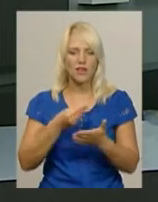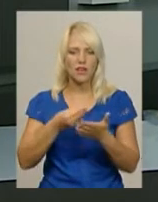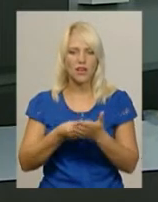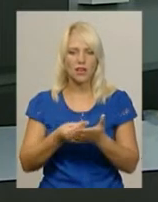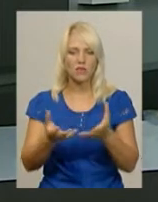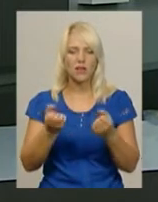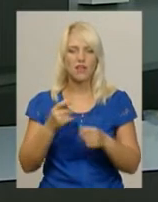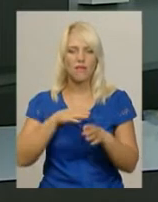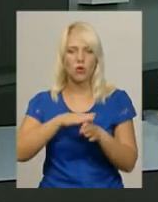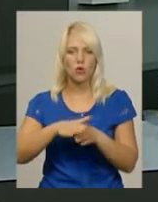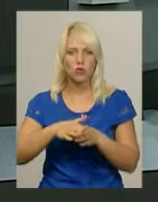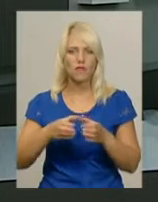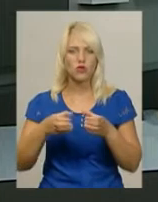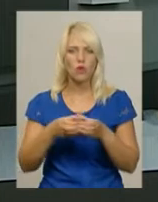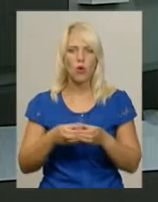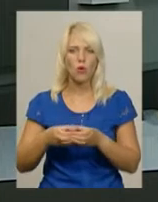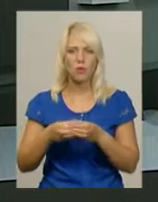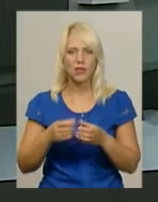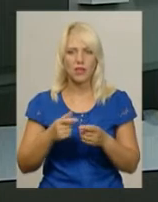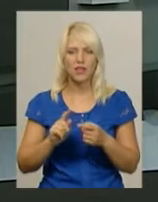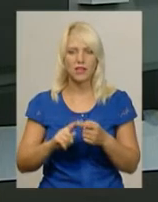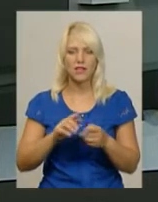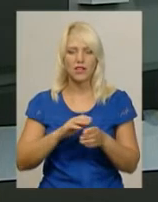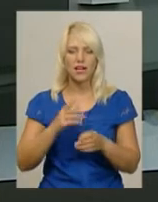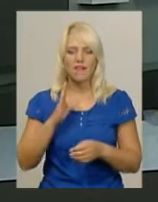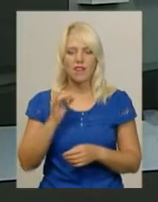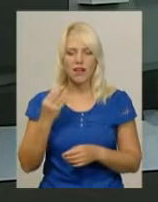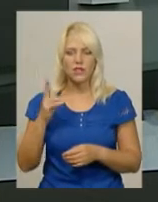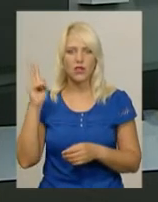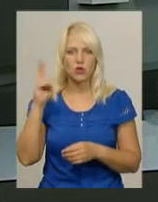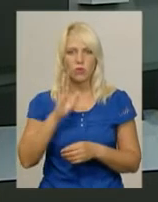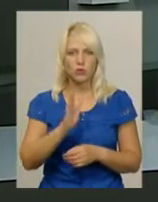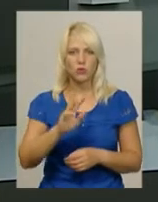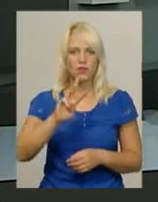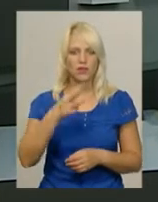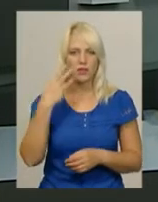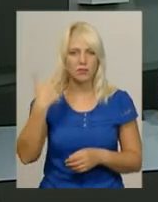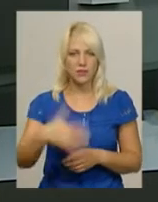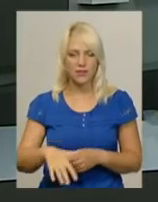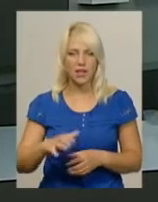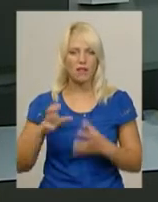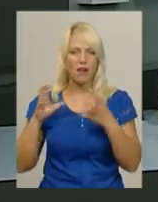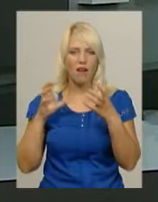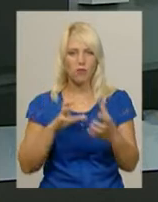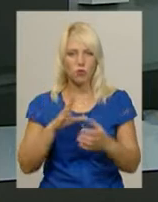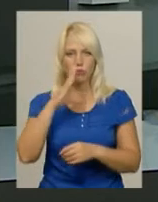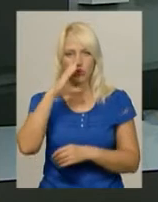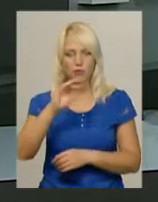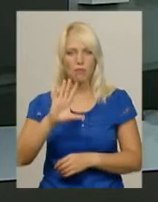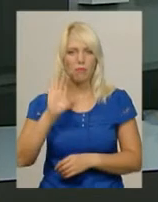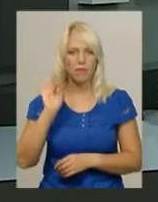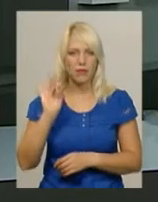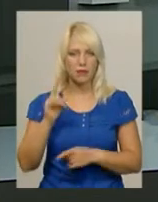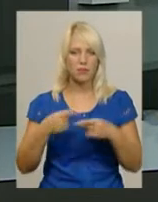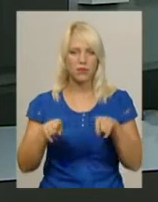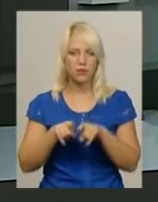комітеті міської ради. З вересня проїзд у тролейбусі коштуватиме 3,5 гривні, в автобусах і маршрутках – 5. Про це